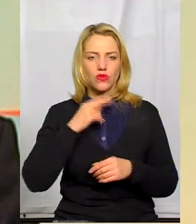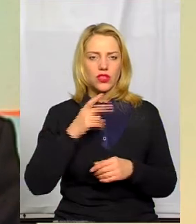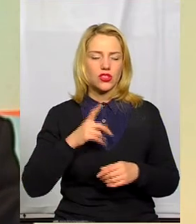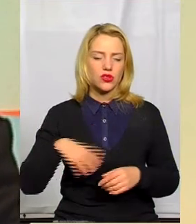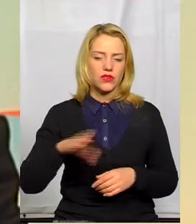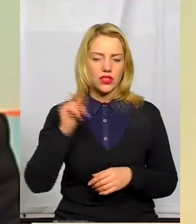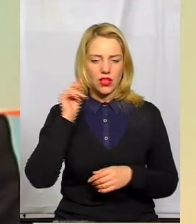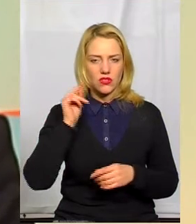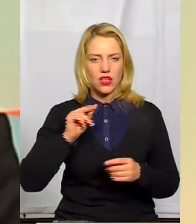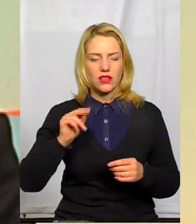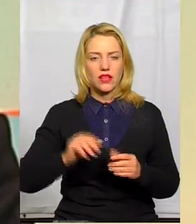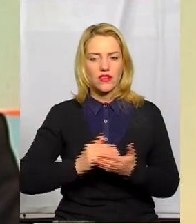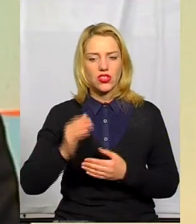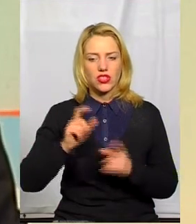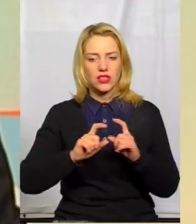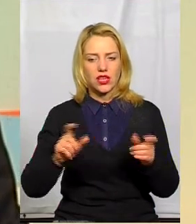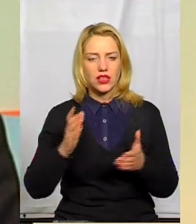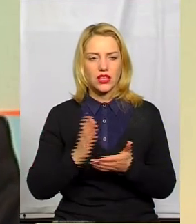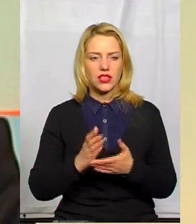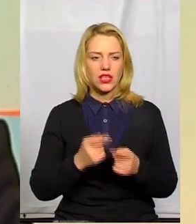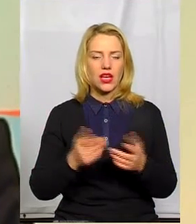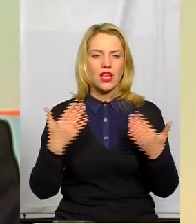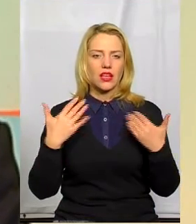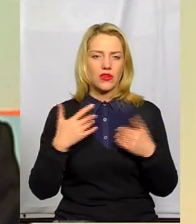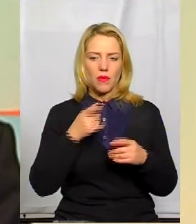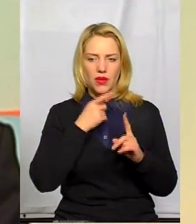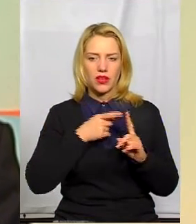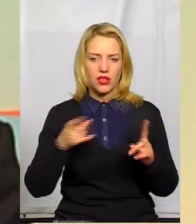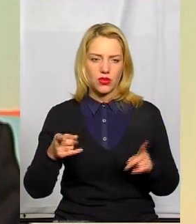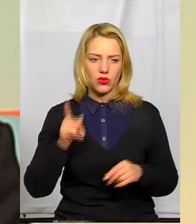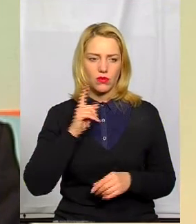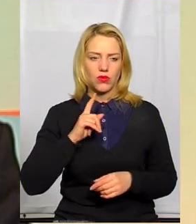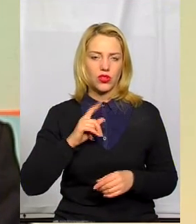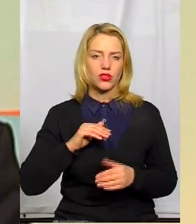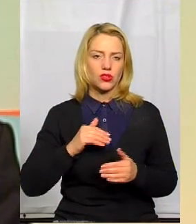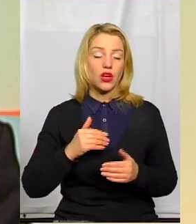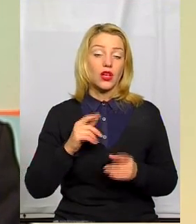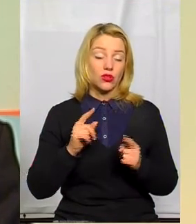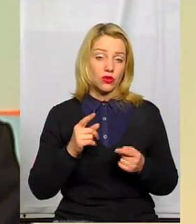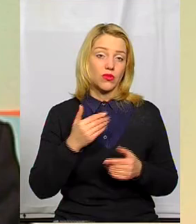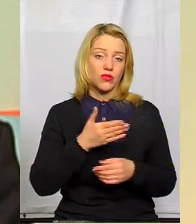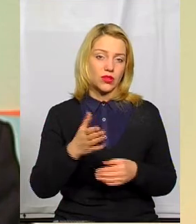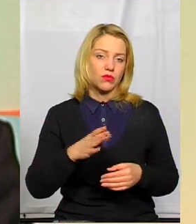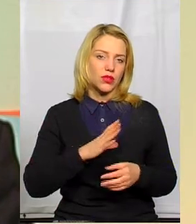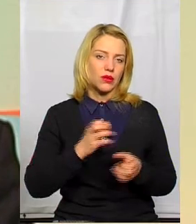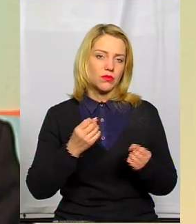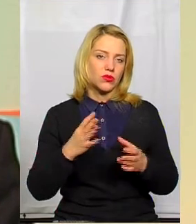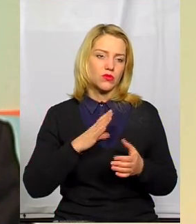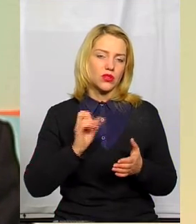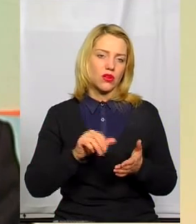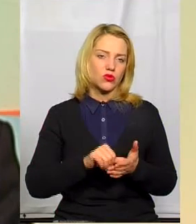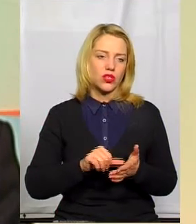що ще майже у всіх навчальних вищих закладах є канікулярний період допоки що. Тому вони були, просто вони були як